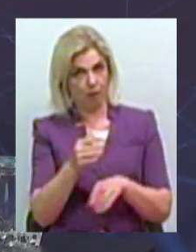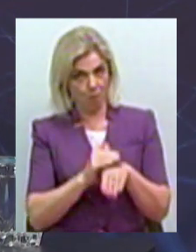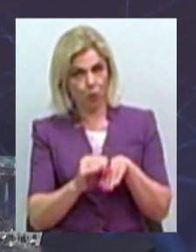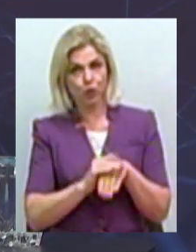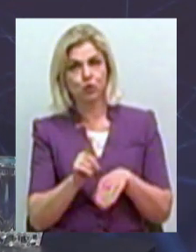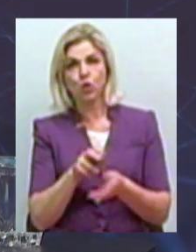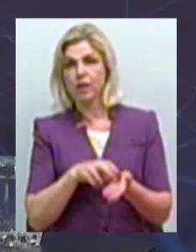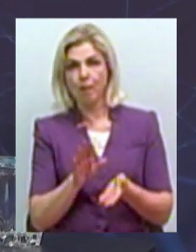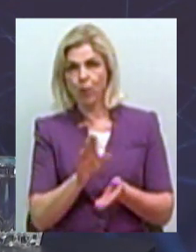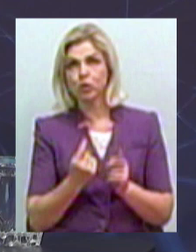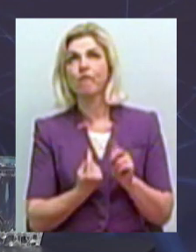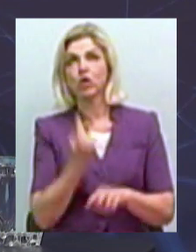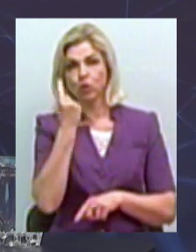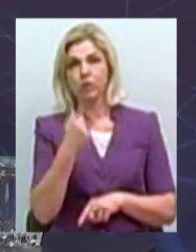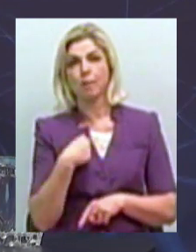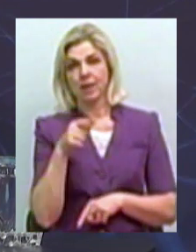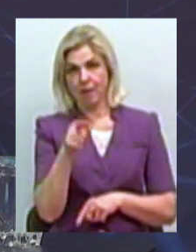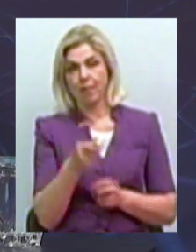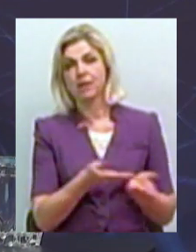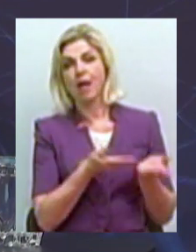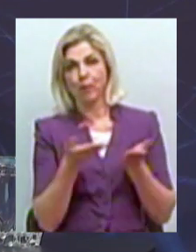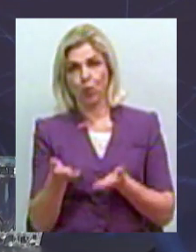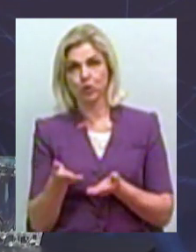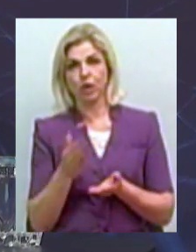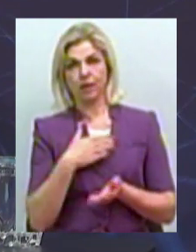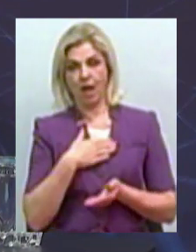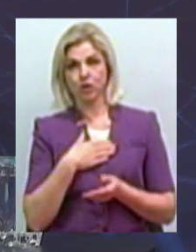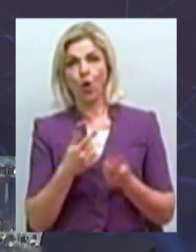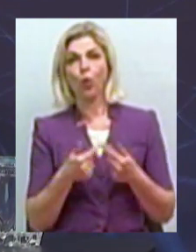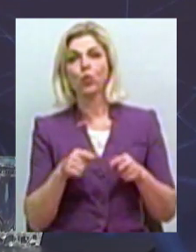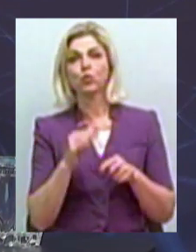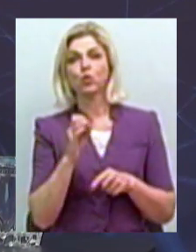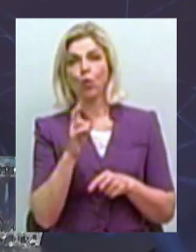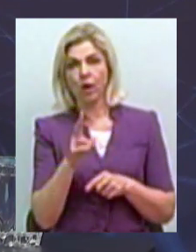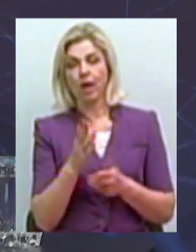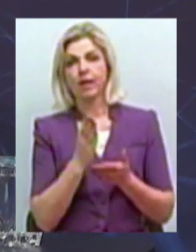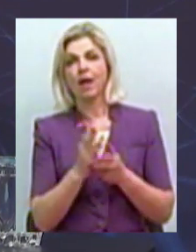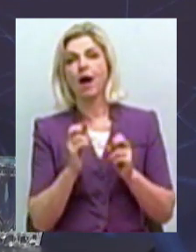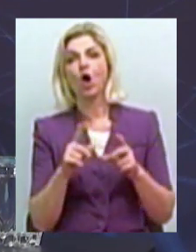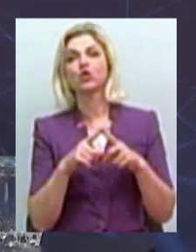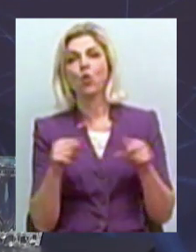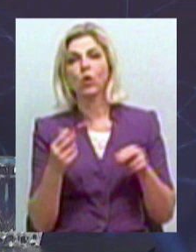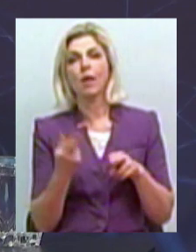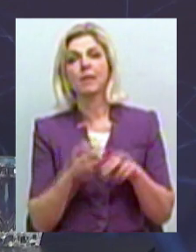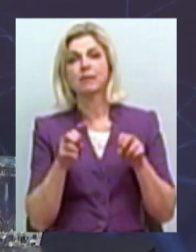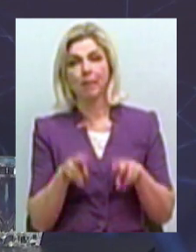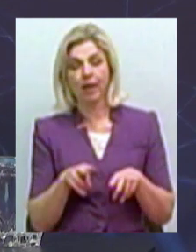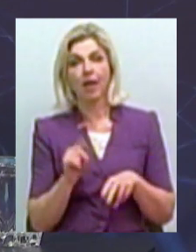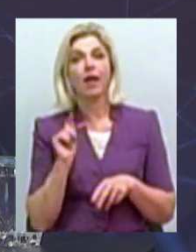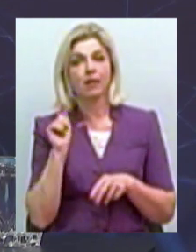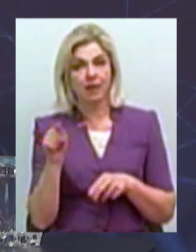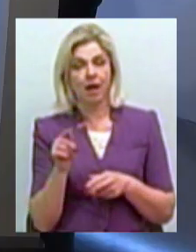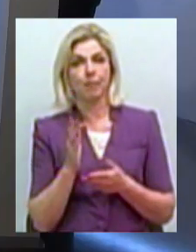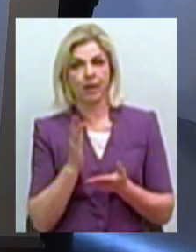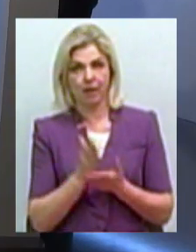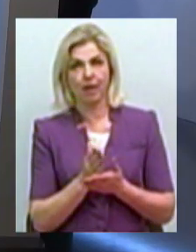що ти не боєшся висоти. Ми запрошуємо тебе у наші гуртки, є такі у нас, як школа безпеки, наприклад. Там саме